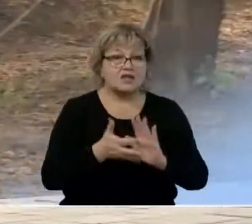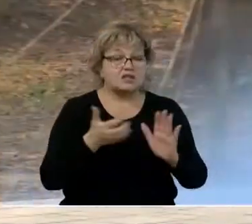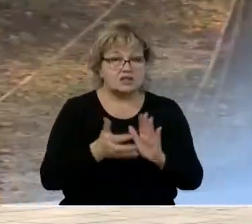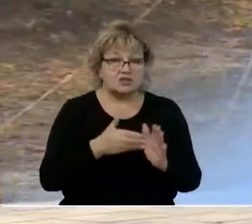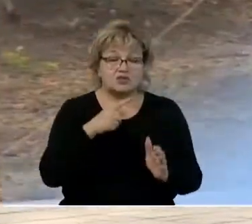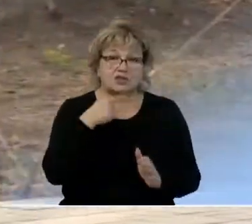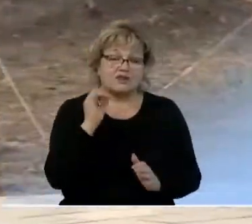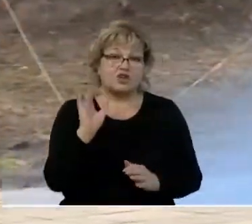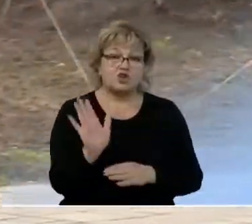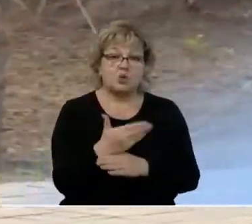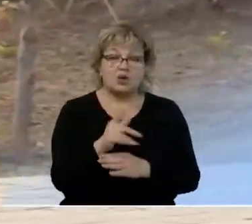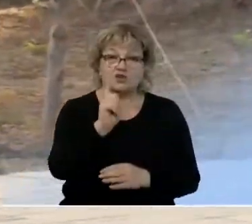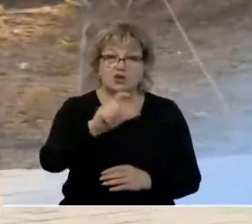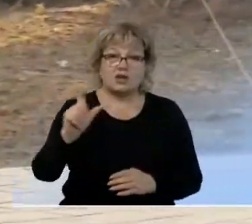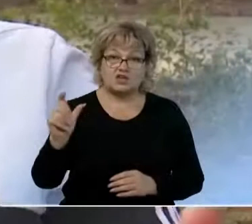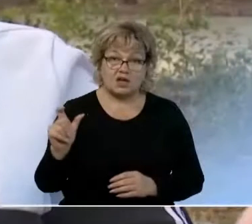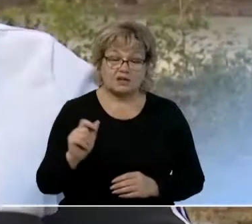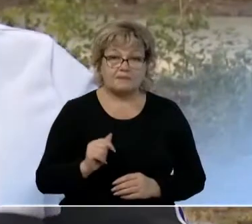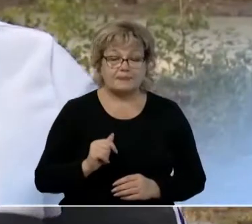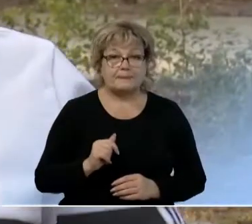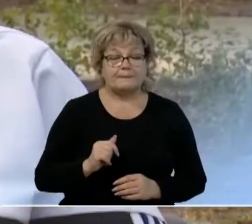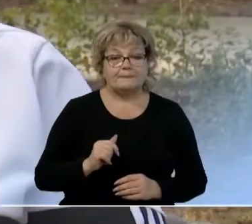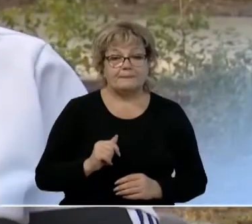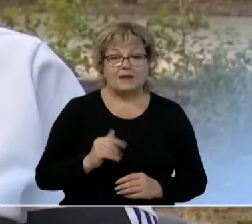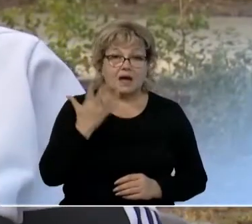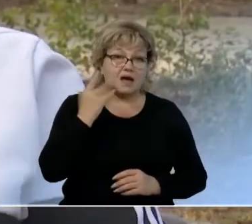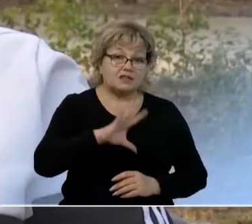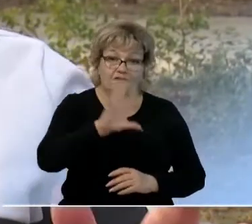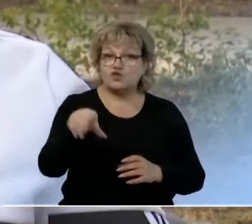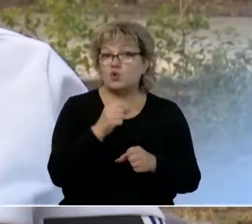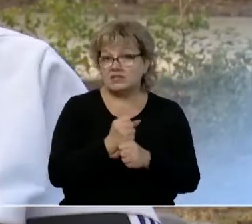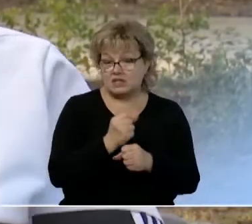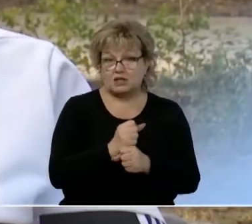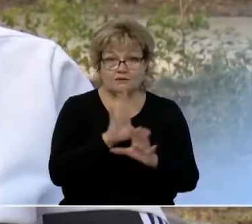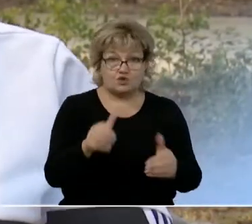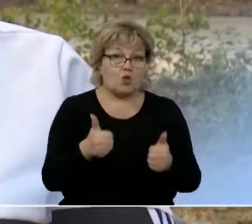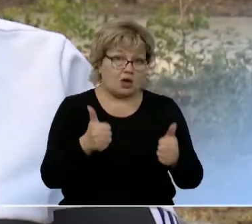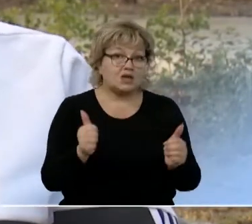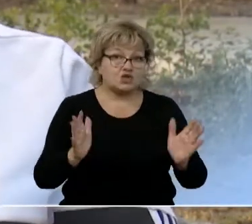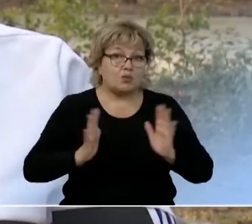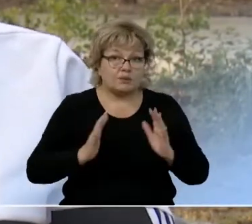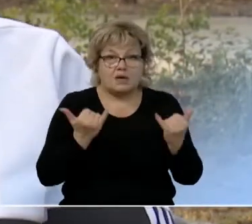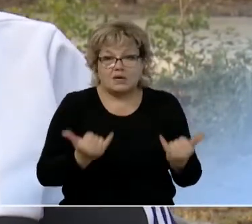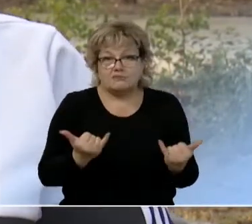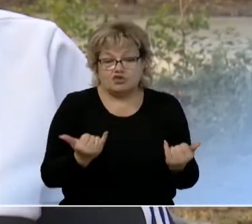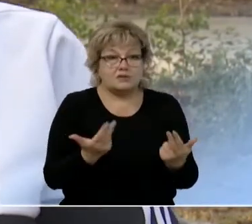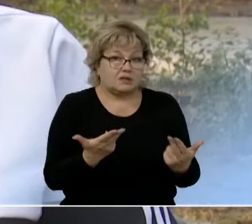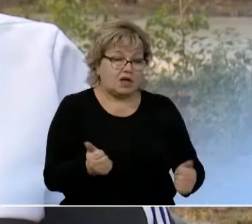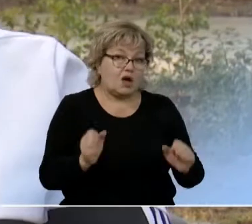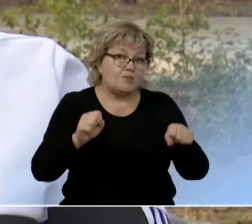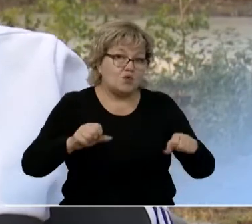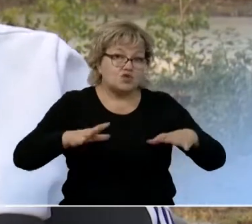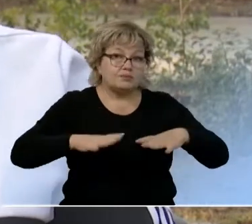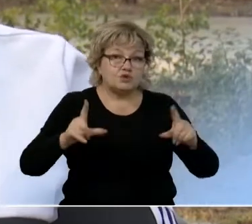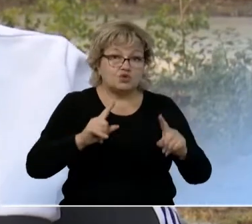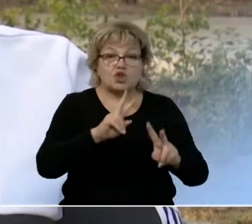подмечают и гуляющие горожане. Когда только все сделали, вроде бы все же было хорошо. Но сейчас, да, может быть просто